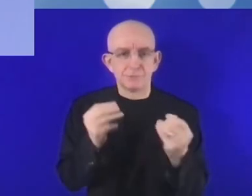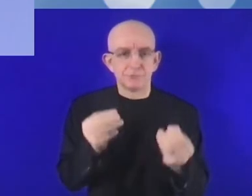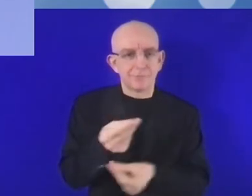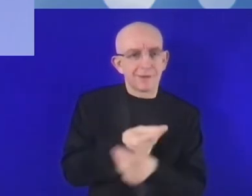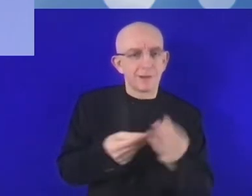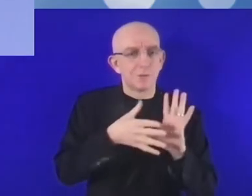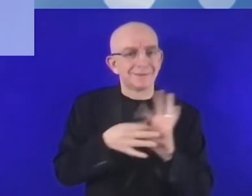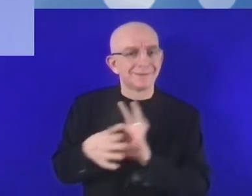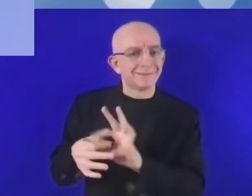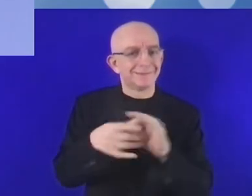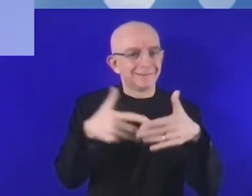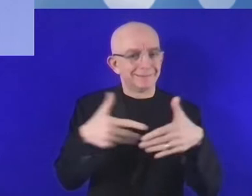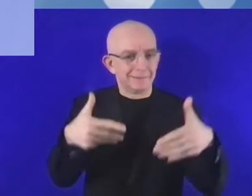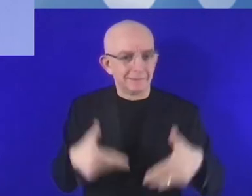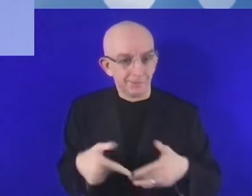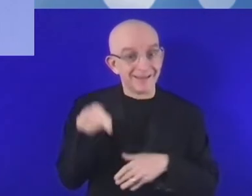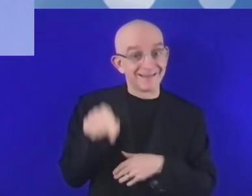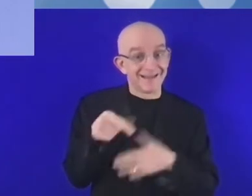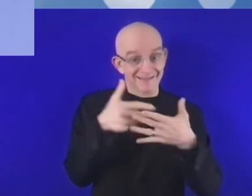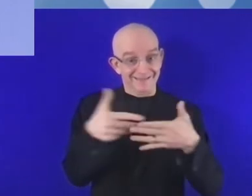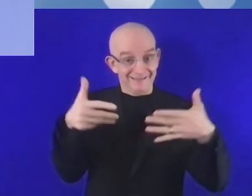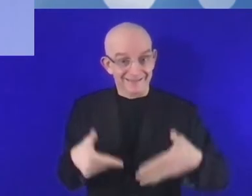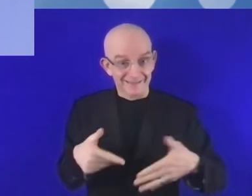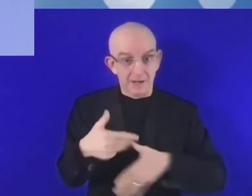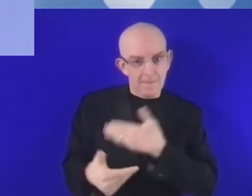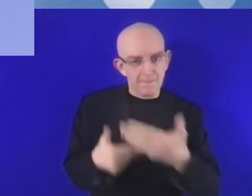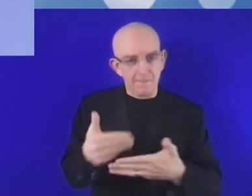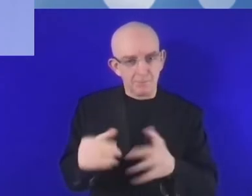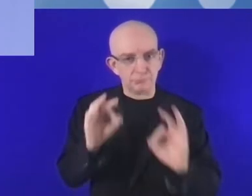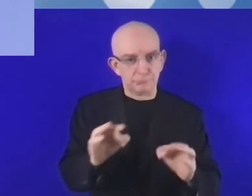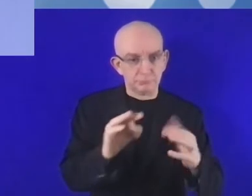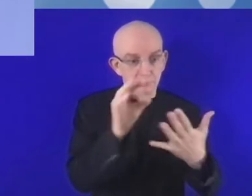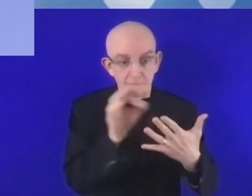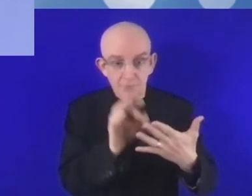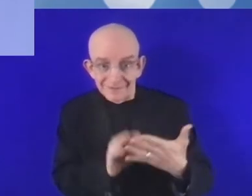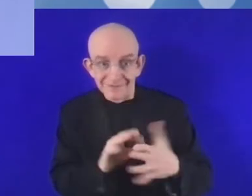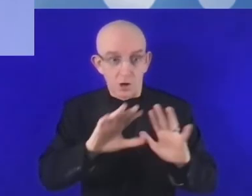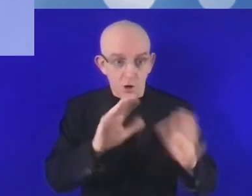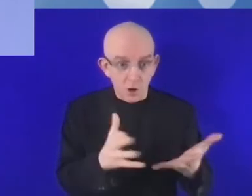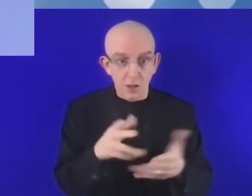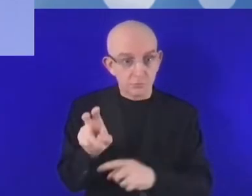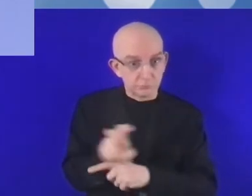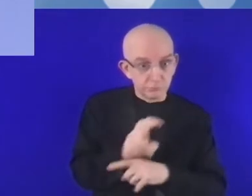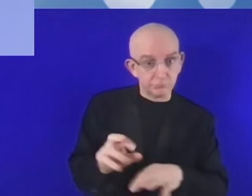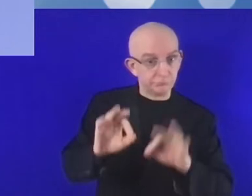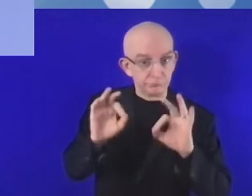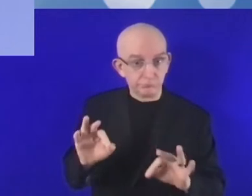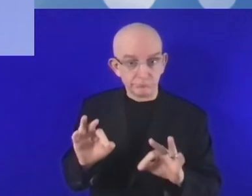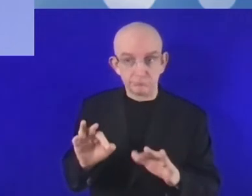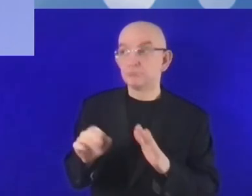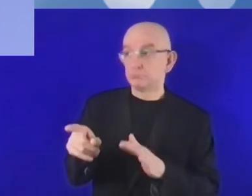cyfrowa wymaga na pewno stworzenia bardzo dynamicznego ekosystemu przedsiębiorców